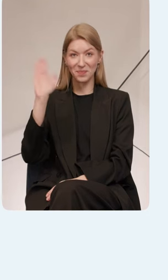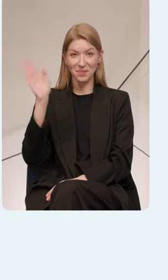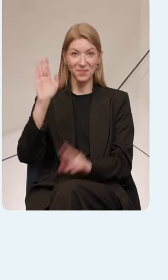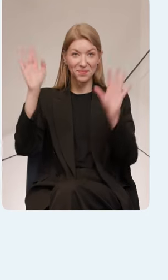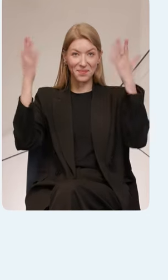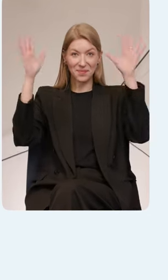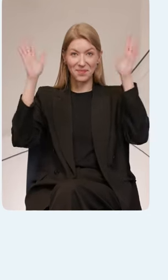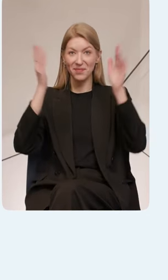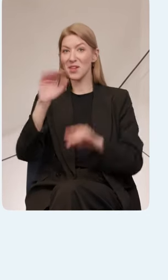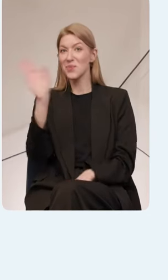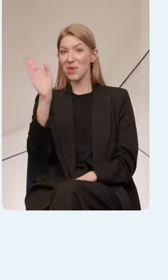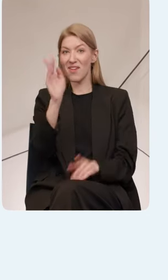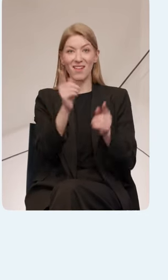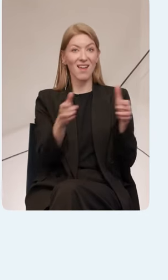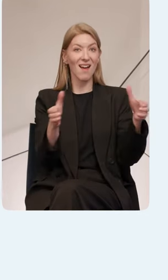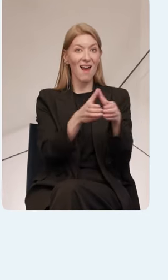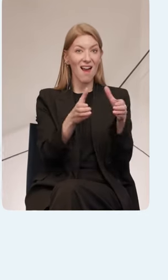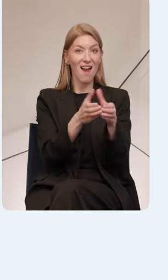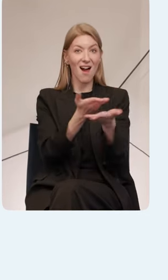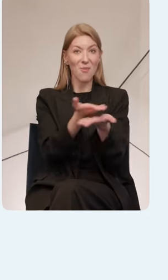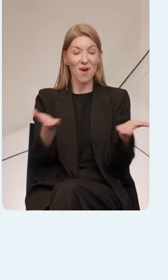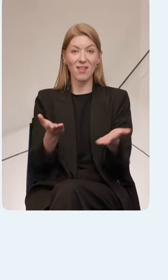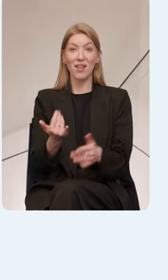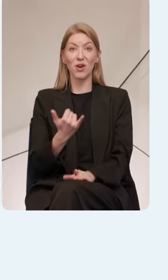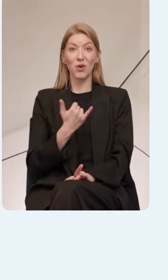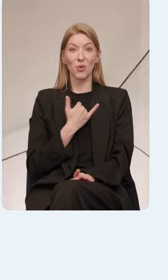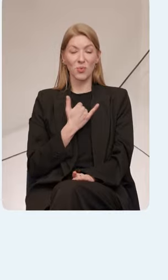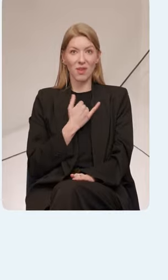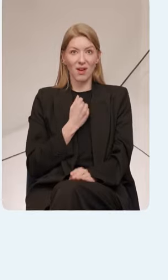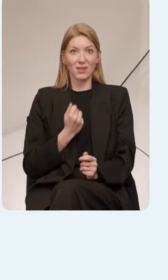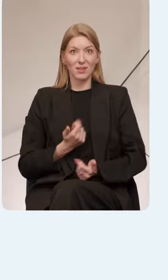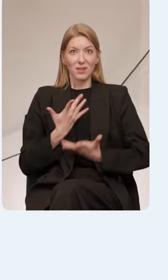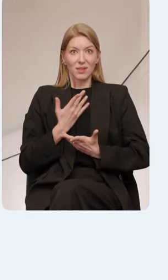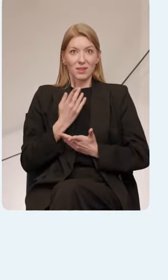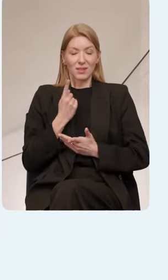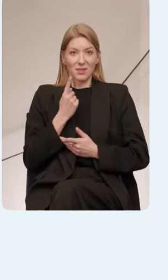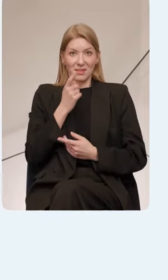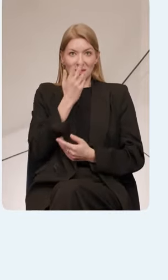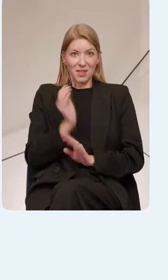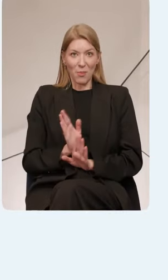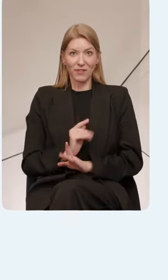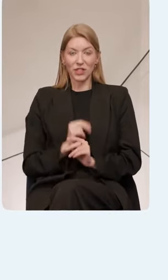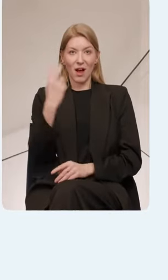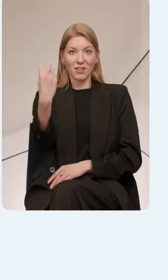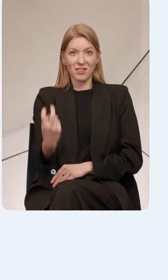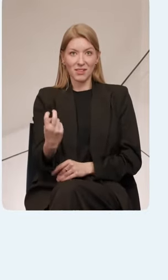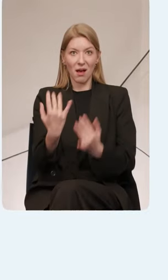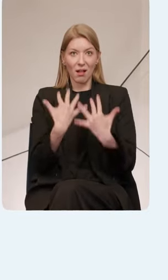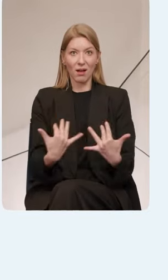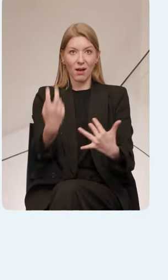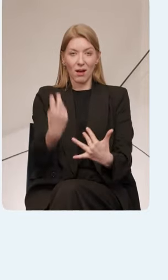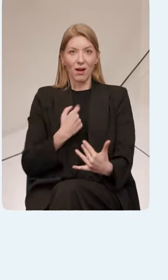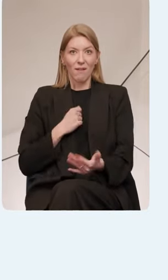Привет, команда! Мне вообще максимально непривычно, я еще сижу такой, там ладошки потеют, вот это все, знаете,